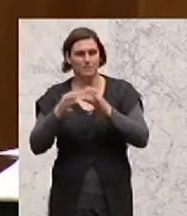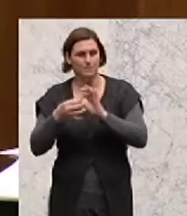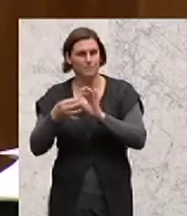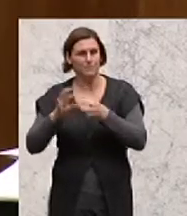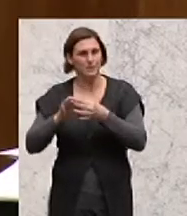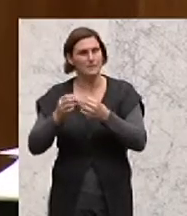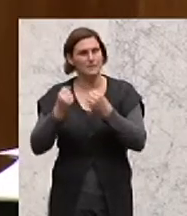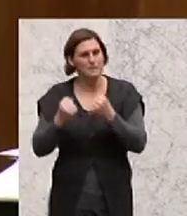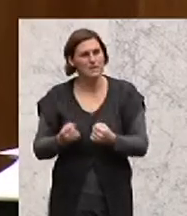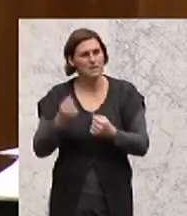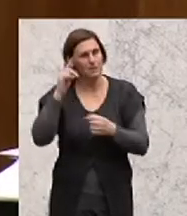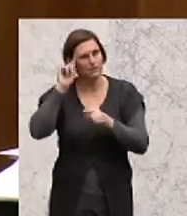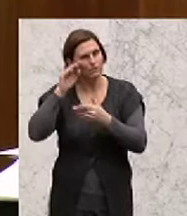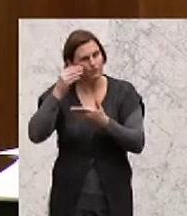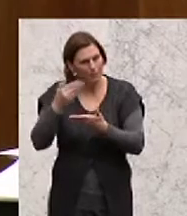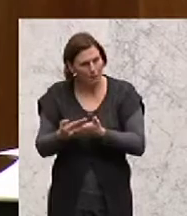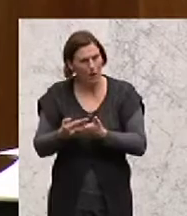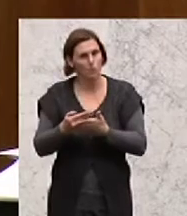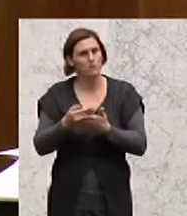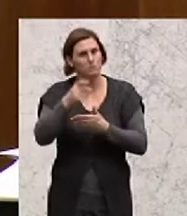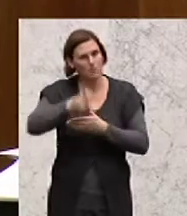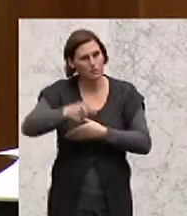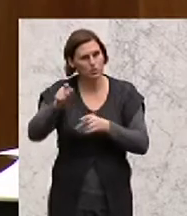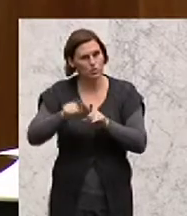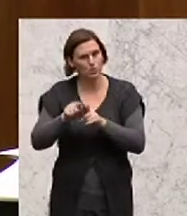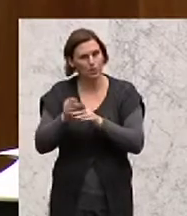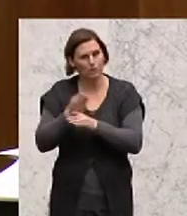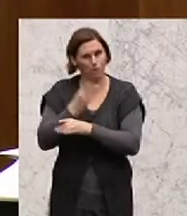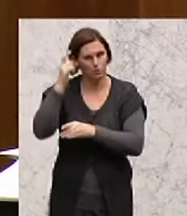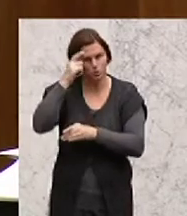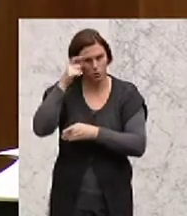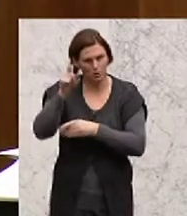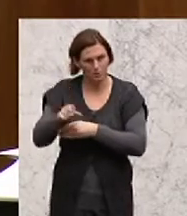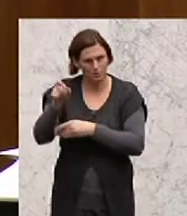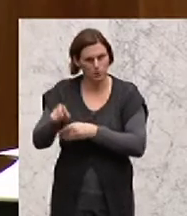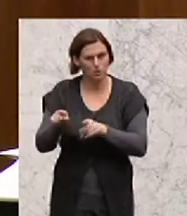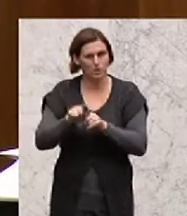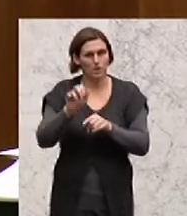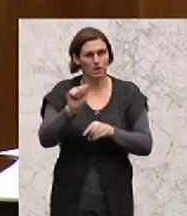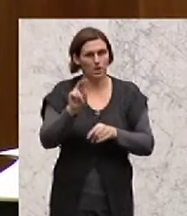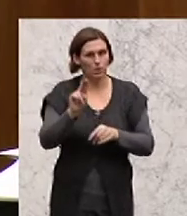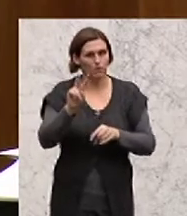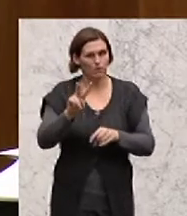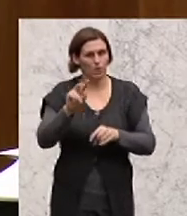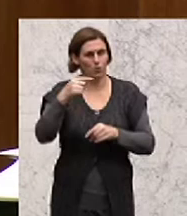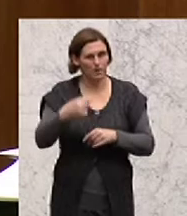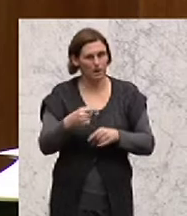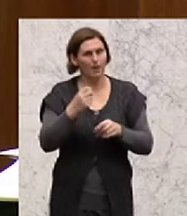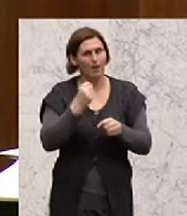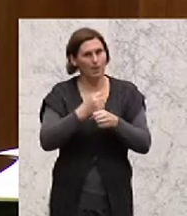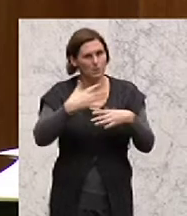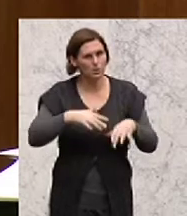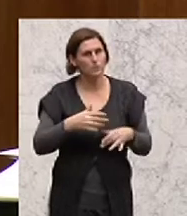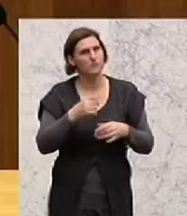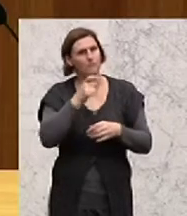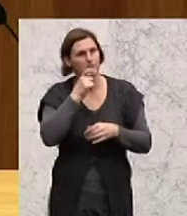Sicherheitsvertrauenspersonen und den Präventivkräften und zum vierten, dass im ALVG, also im Arbeitslosenversicherungsgesetz,